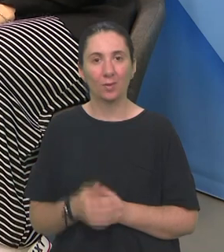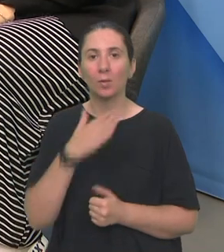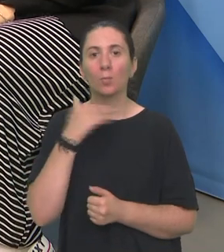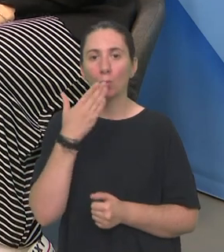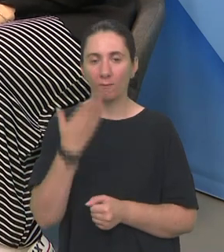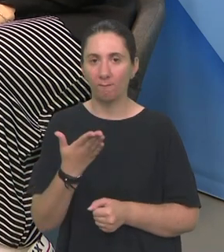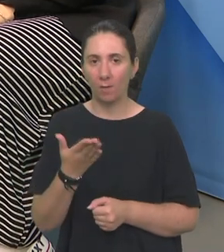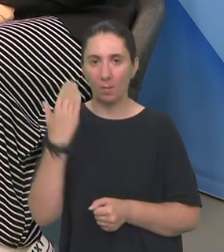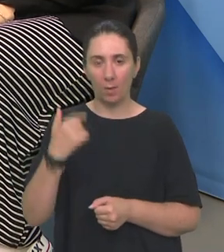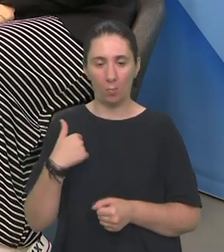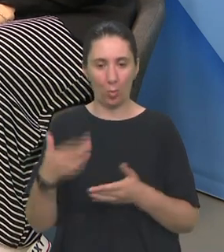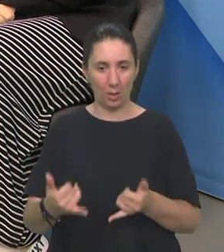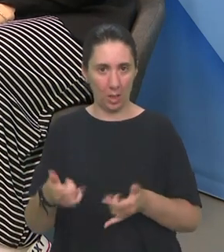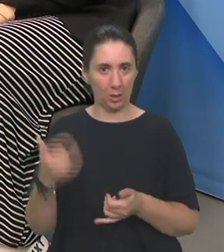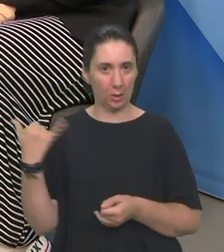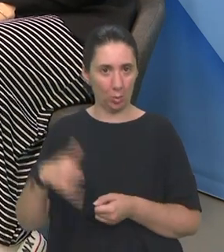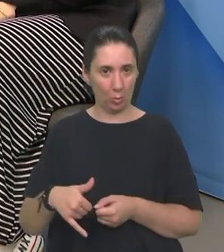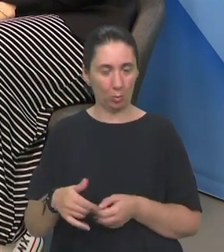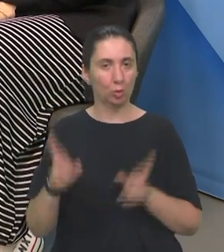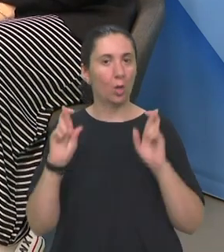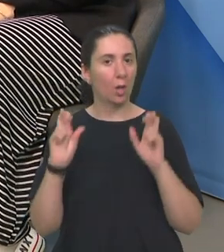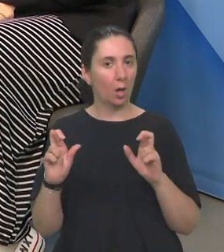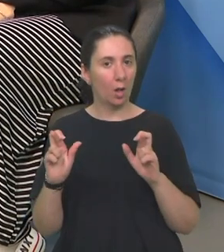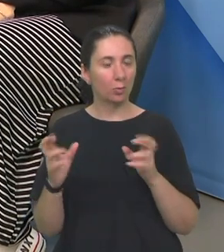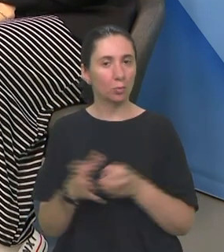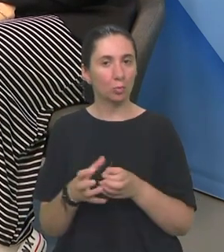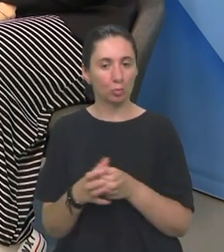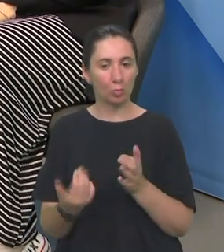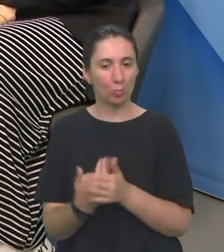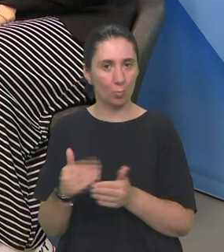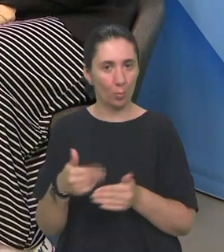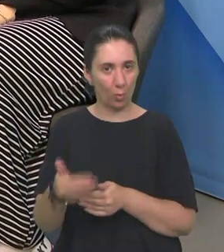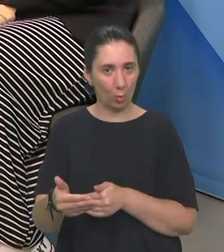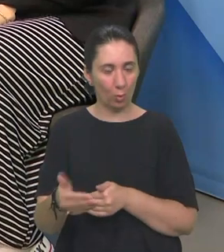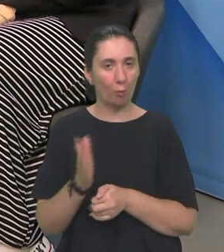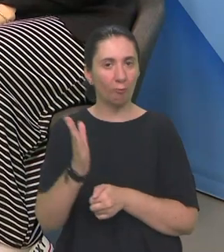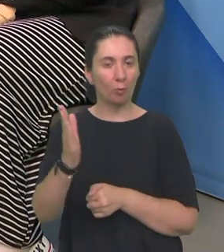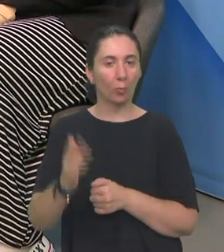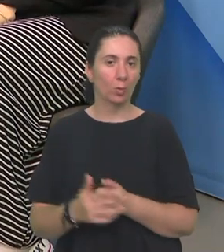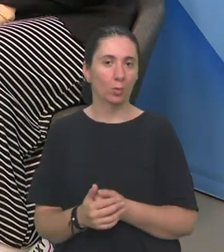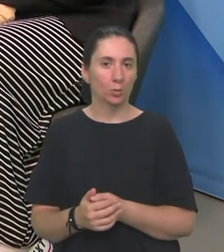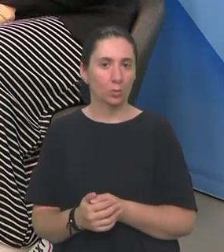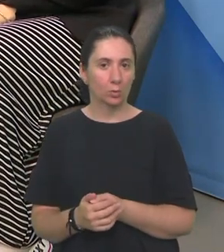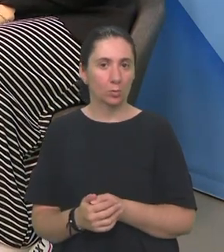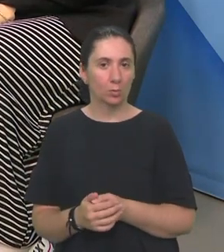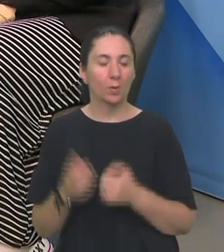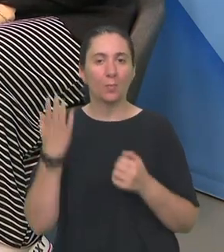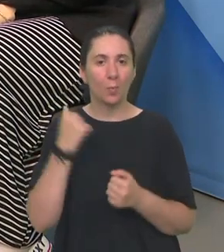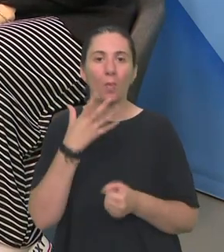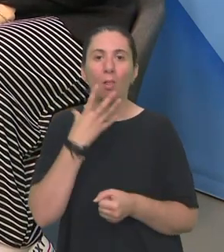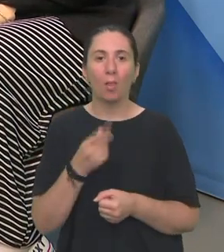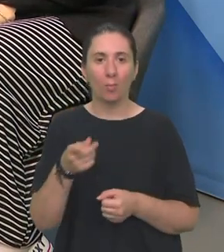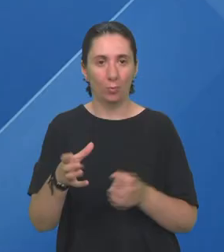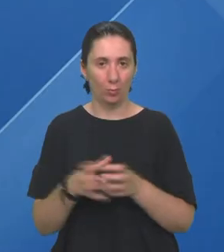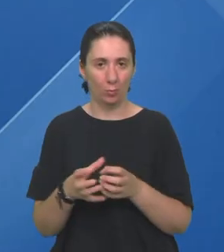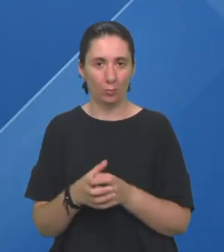Hvala ti puno što si bila moja današnja gošća Nadam se da ćemo se družiti ponovno u budućnosti Jako mi je bilo lijepo